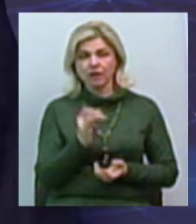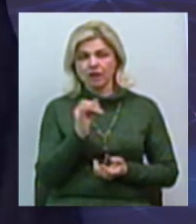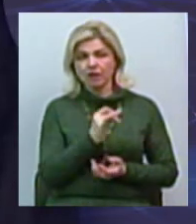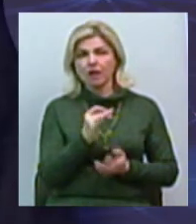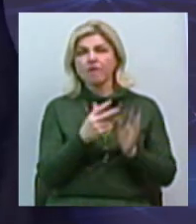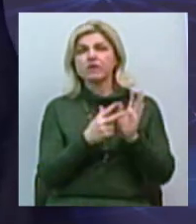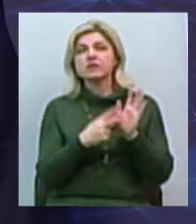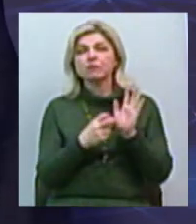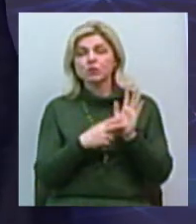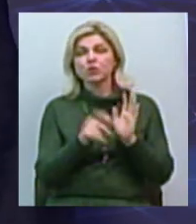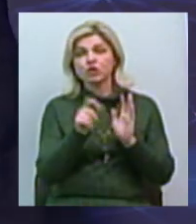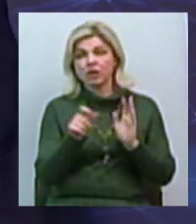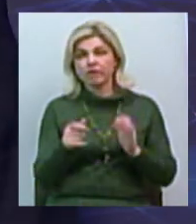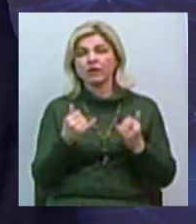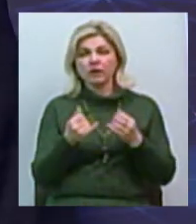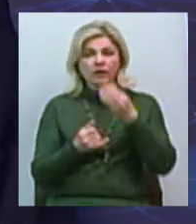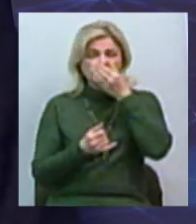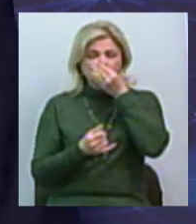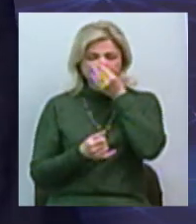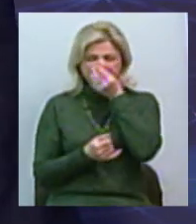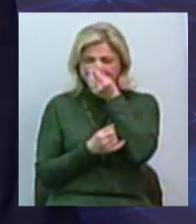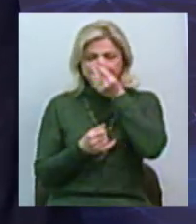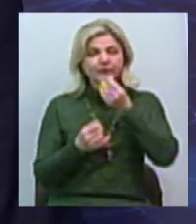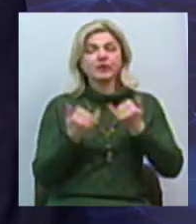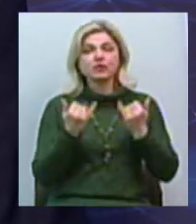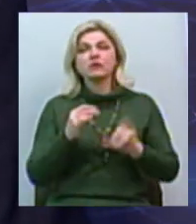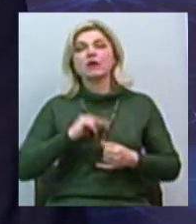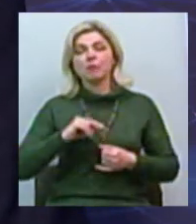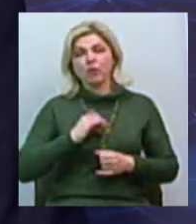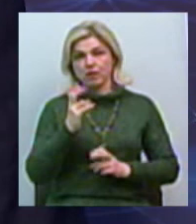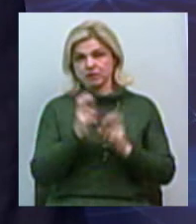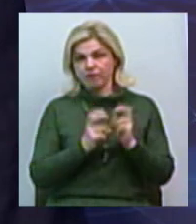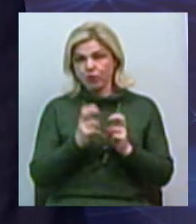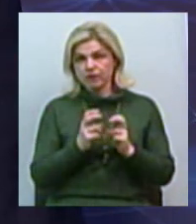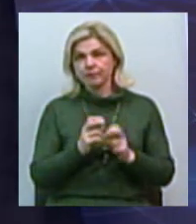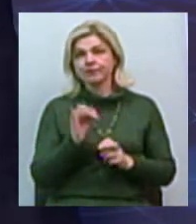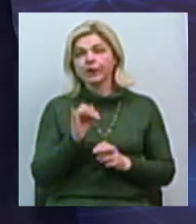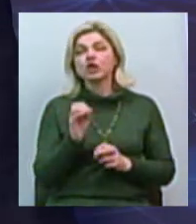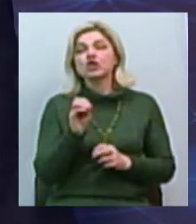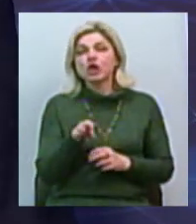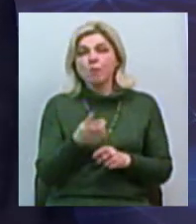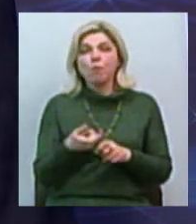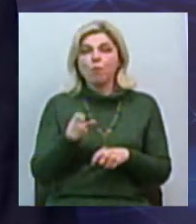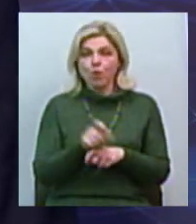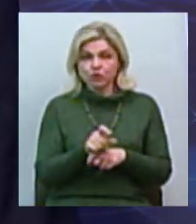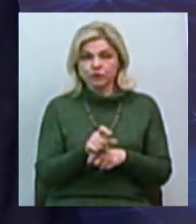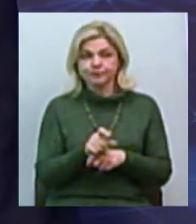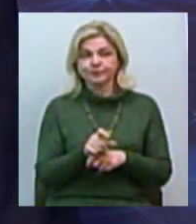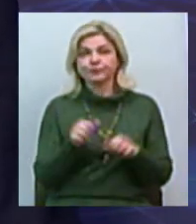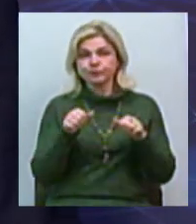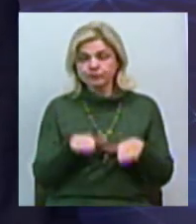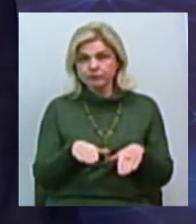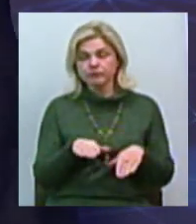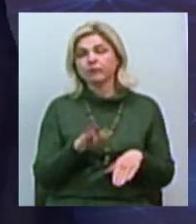зараз працюють на заводі. Тобто, безусловно, чим швидше вона розрішиться, тим більше буде привлечено